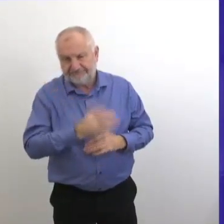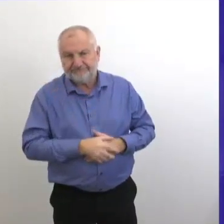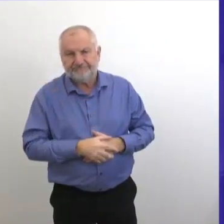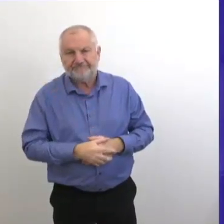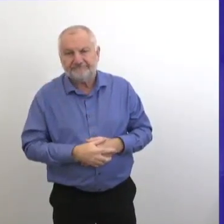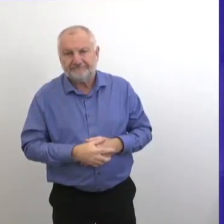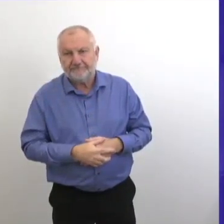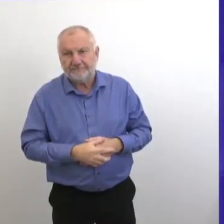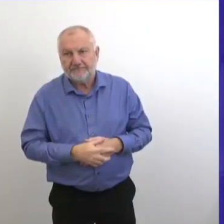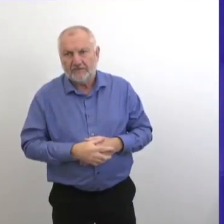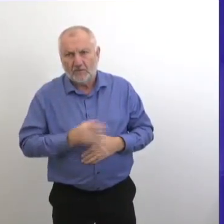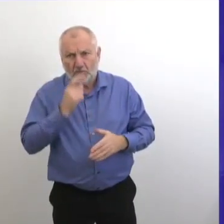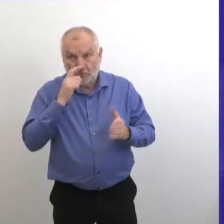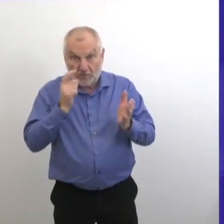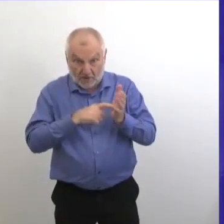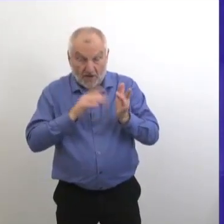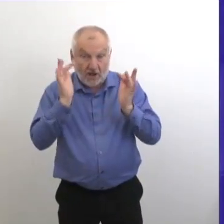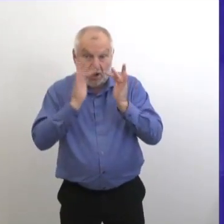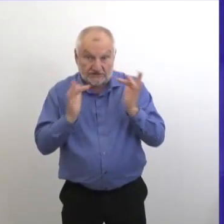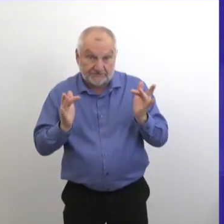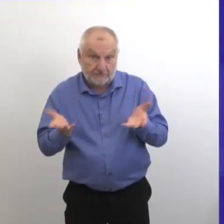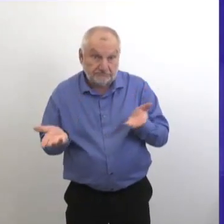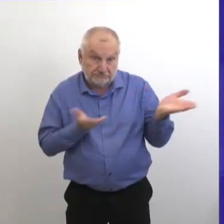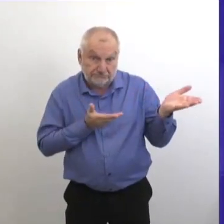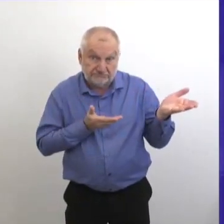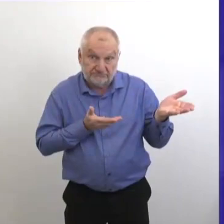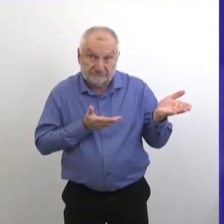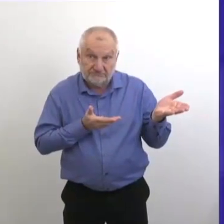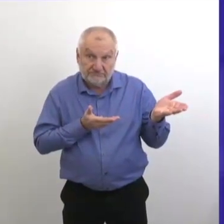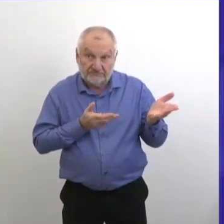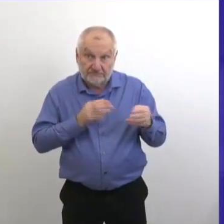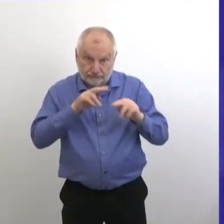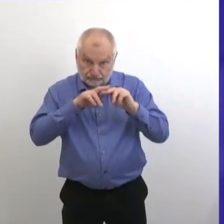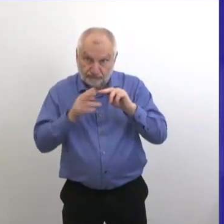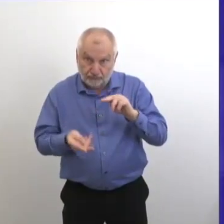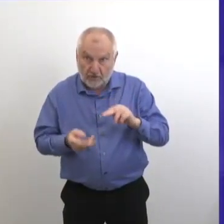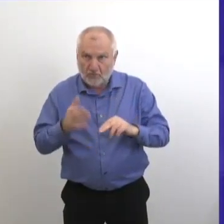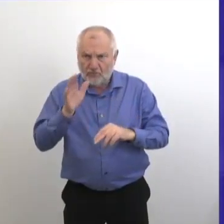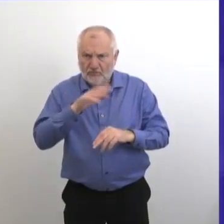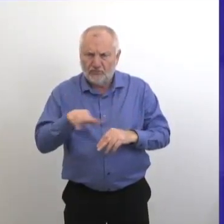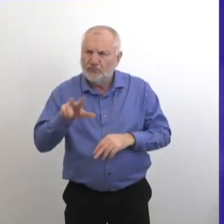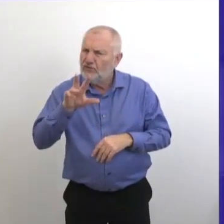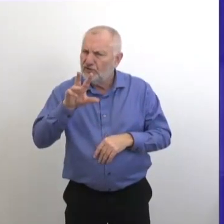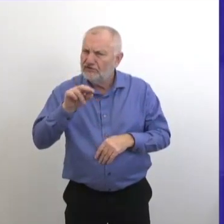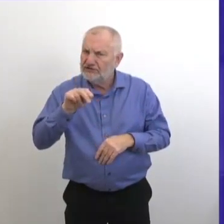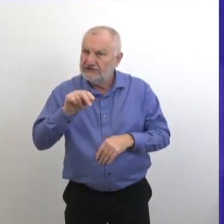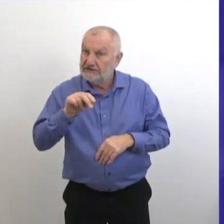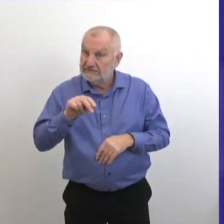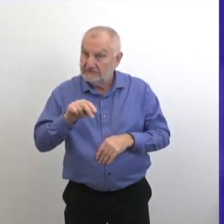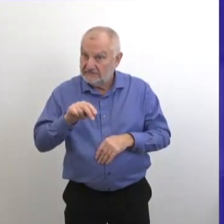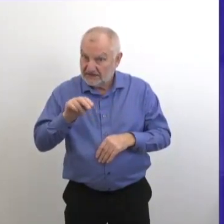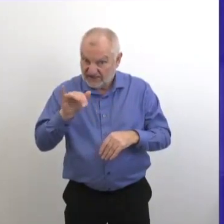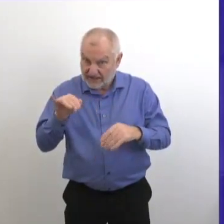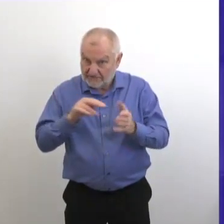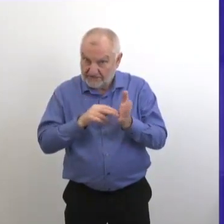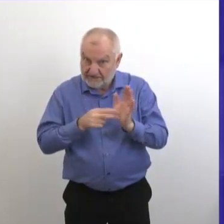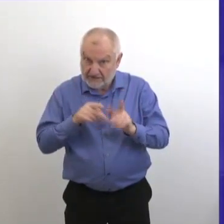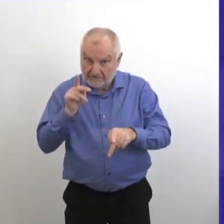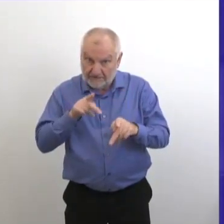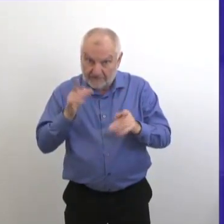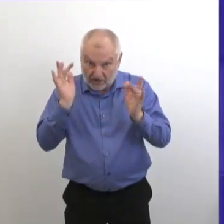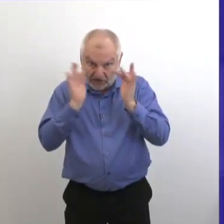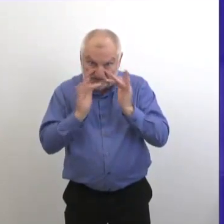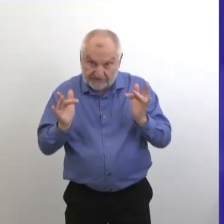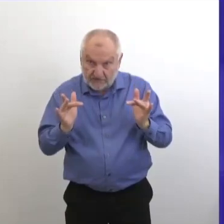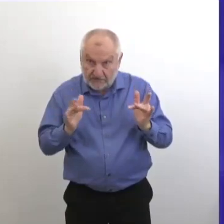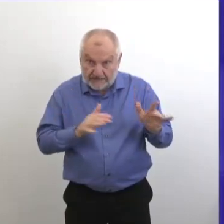Donc, on remarque qu'il y a vraiment une baisse très importante d'hospitalisation. Donc, est-ce que ce sont des personnes qui ont été laissées sorties de l